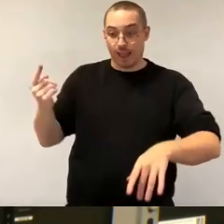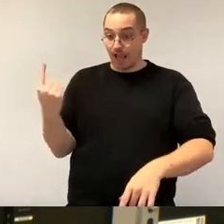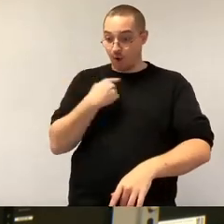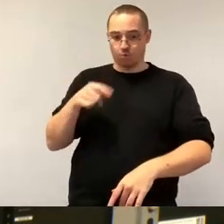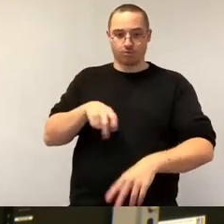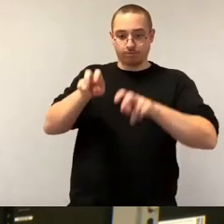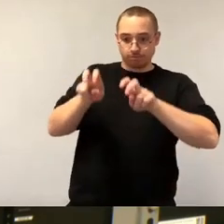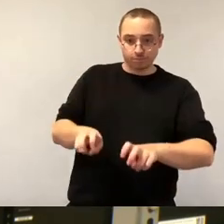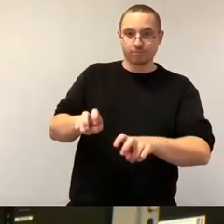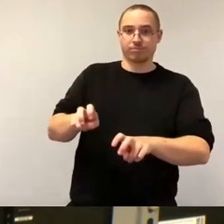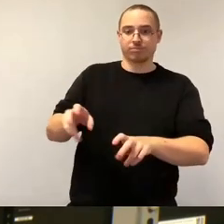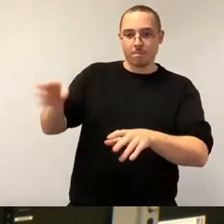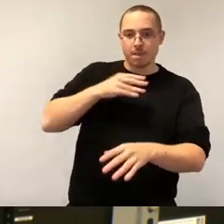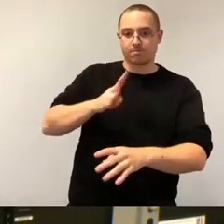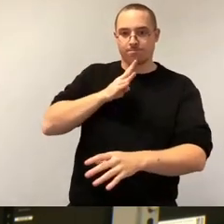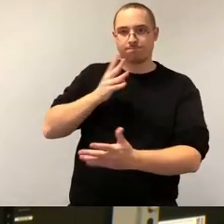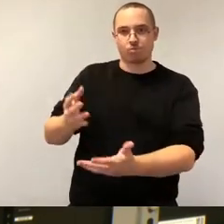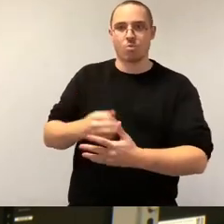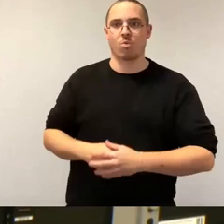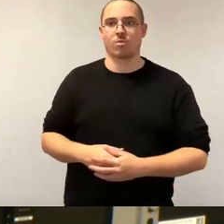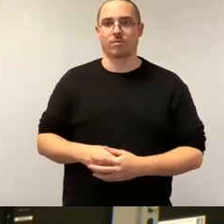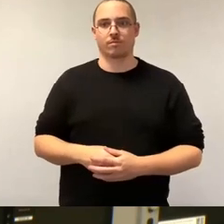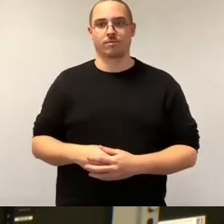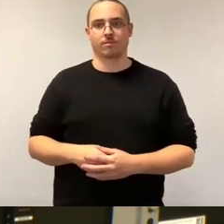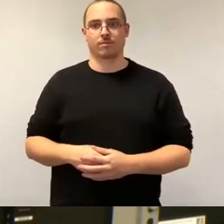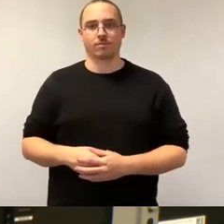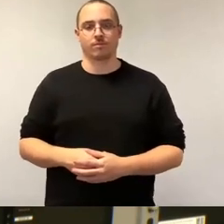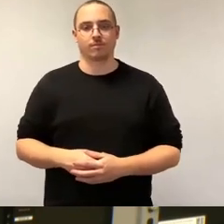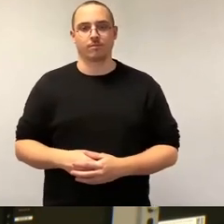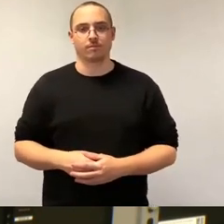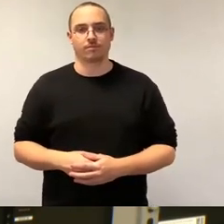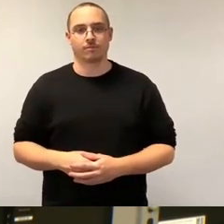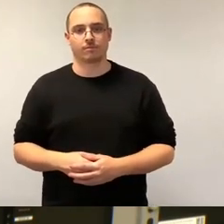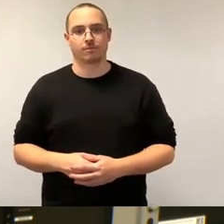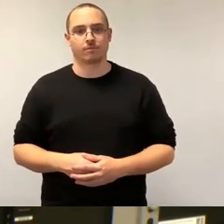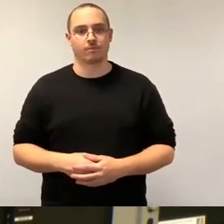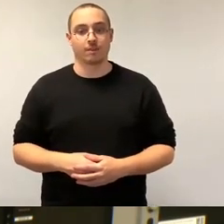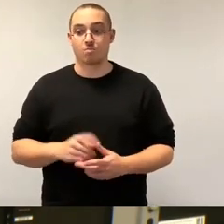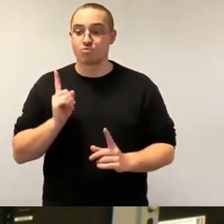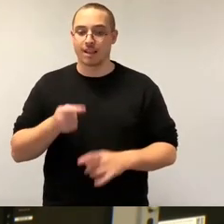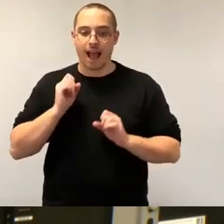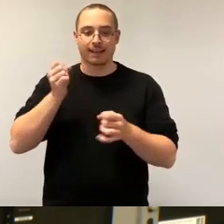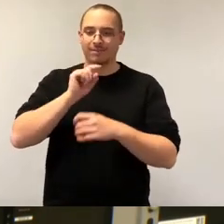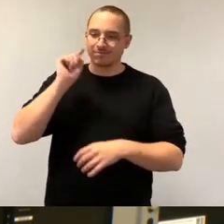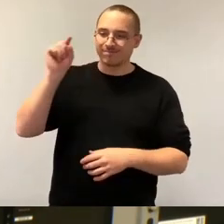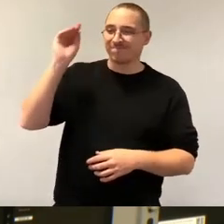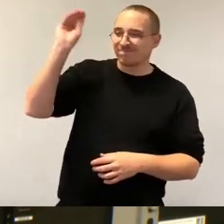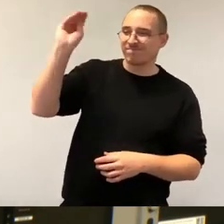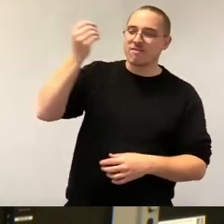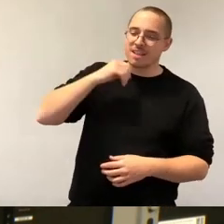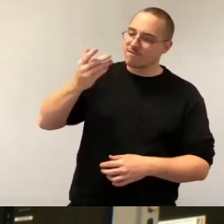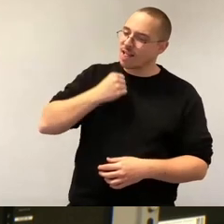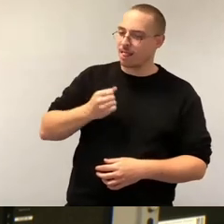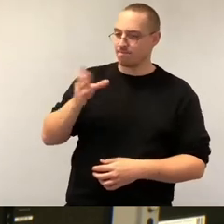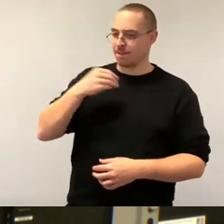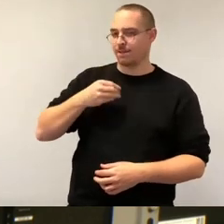Verwaltung, informier uns mal, sondern wir müssen aktiv hingehen und sagen, wir wollen mitreden. Bisher ist